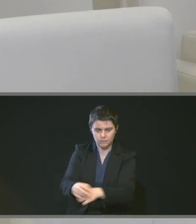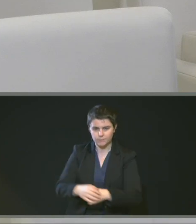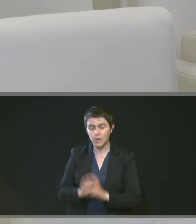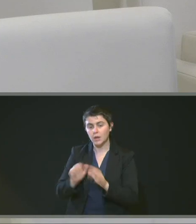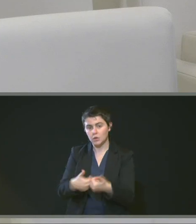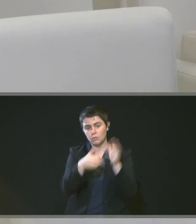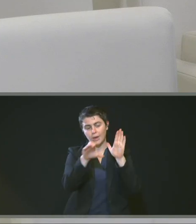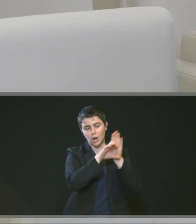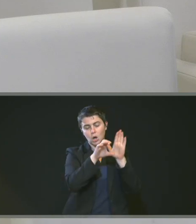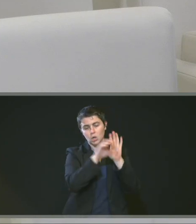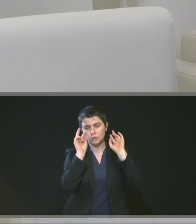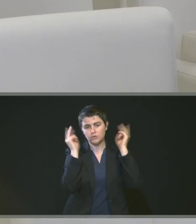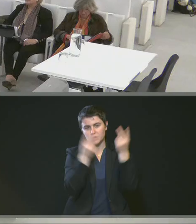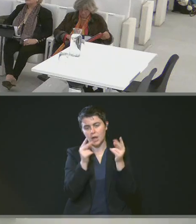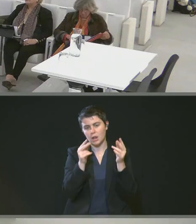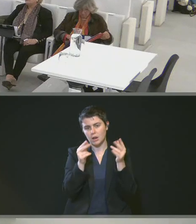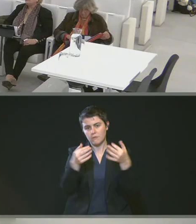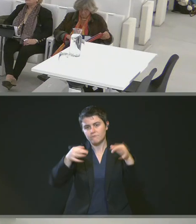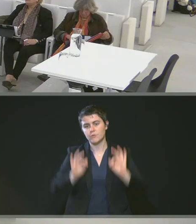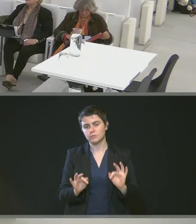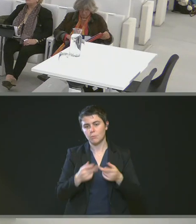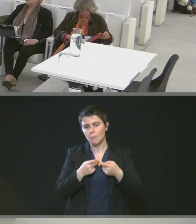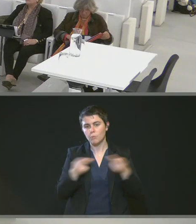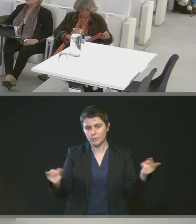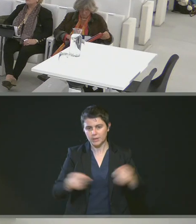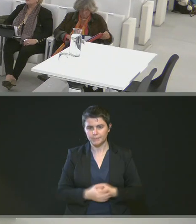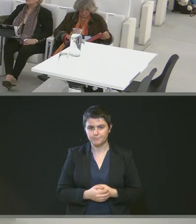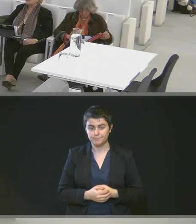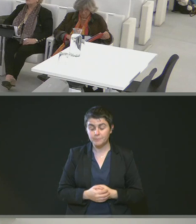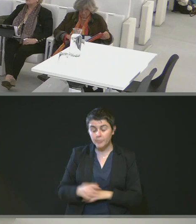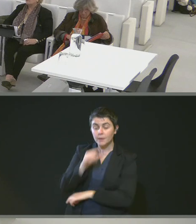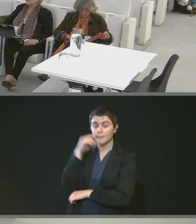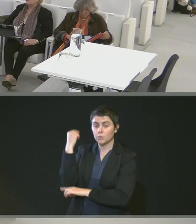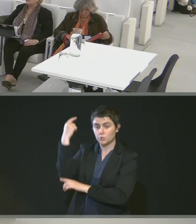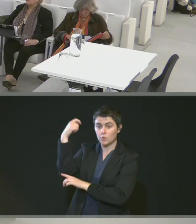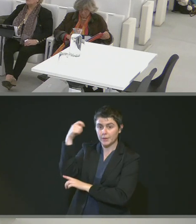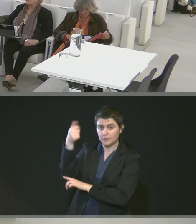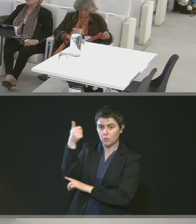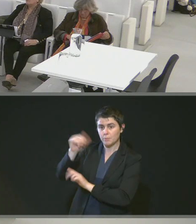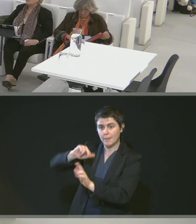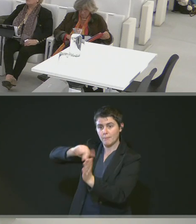général de la fonction publique. Et enfin, d'habiliter le président à signer les contrats correspondants.